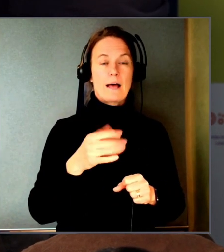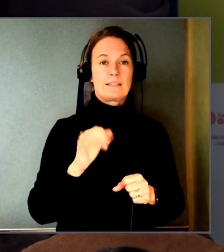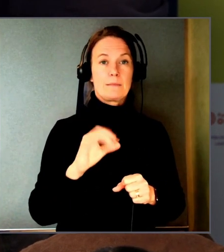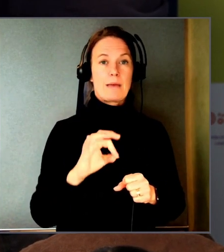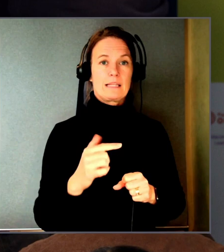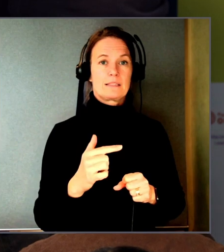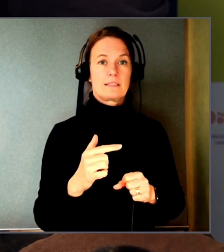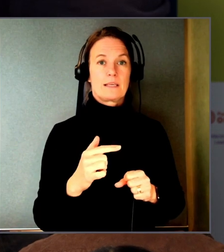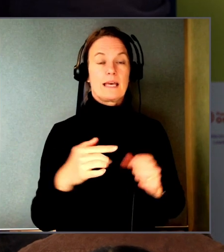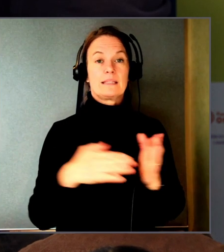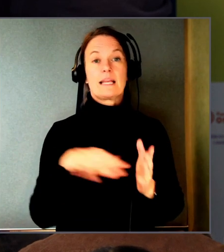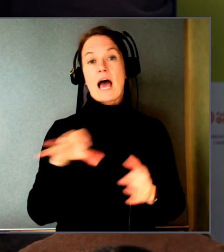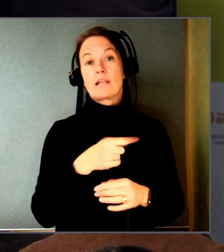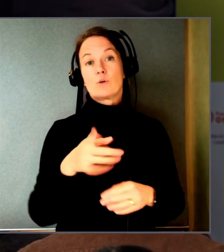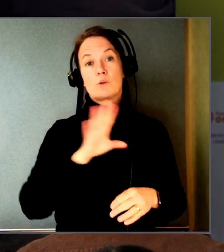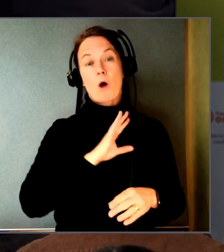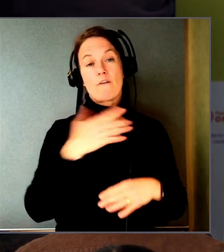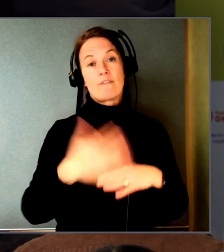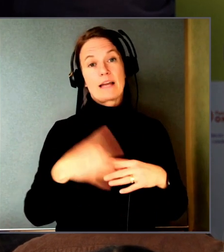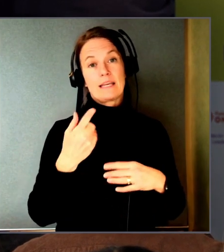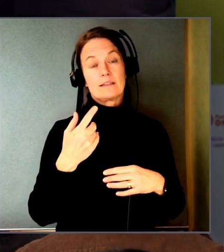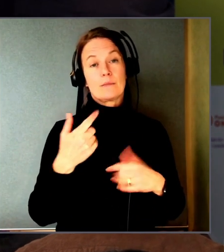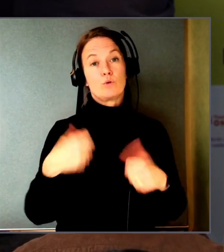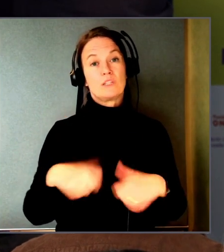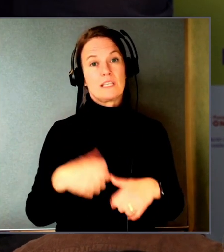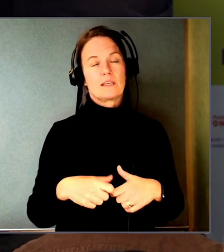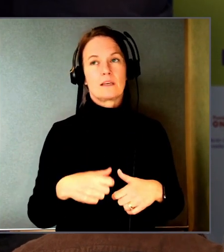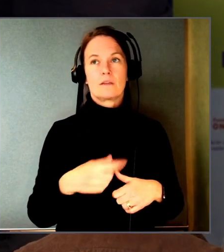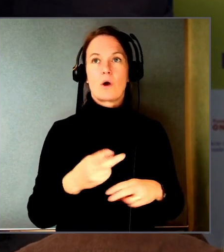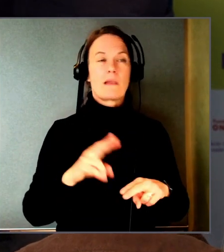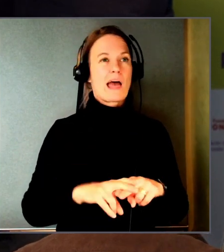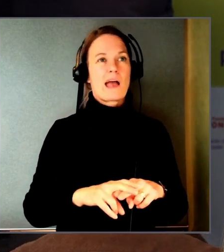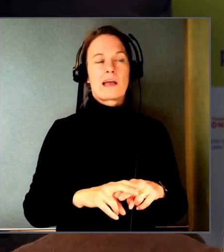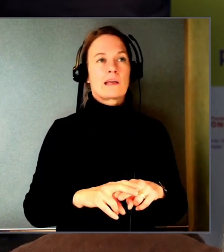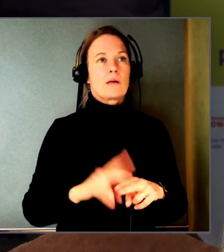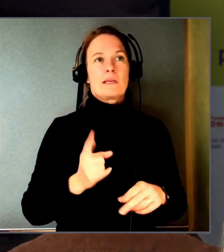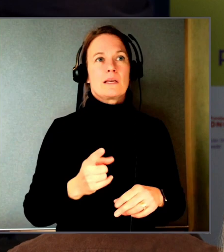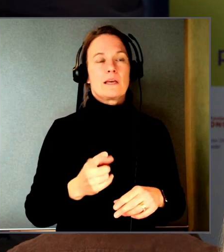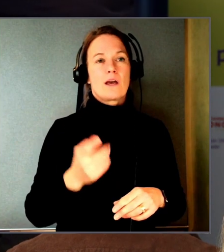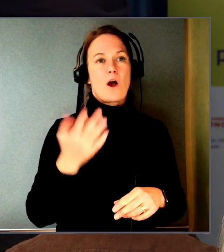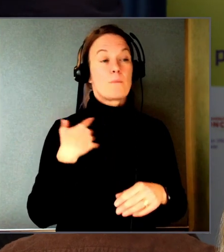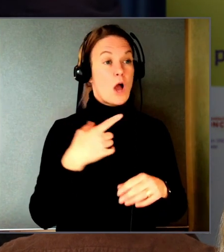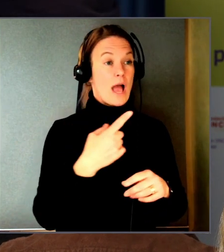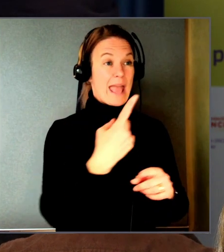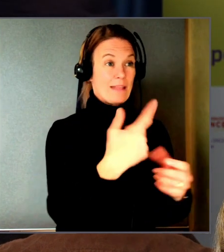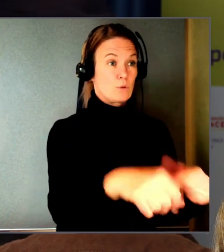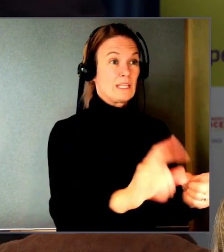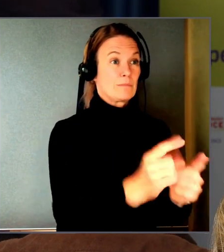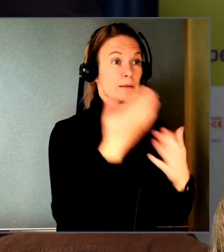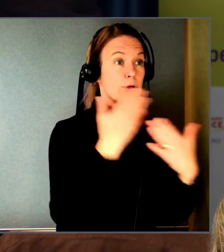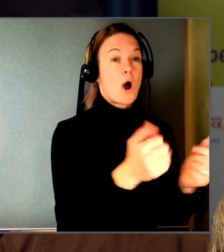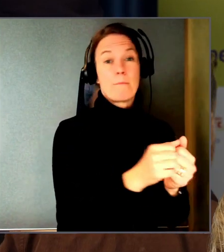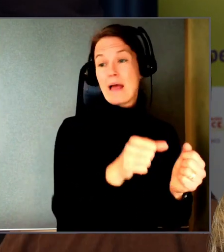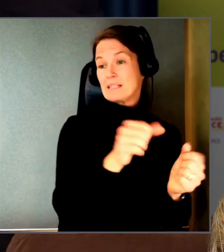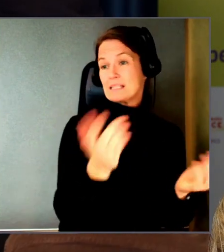Så ibland så blir det ju de där lägena då man inte kan göra det bra för en butik utan att göra det sämre för alla andra. Och